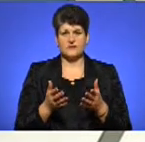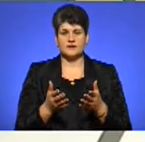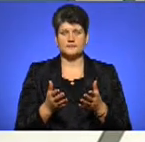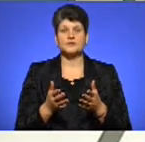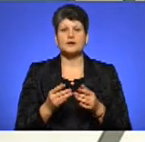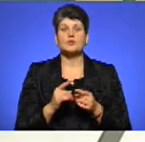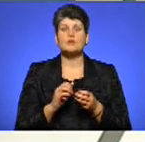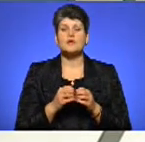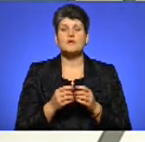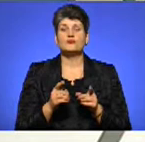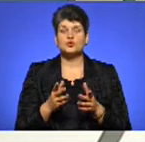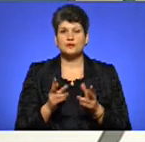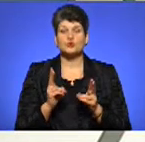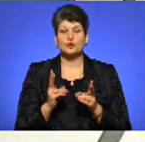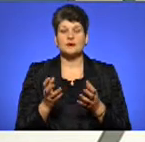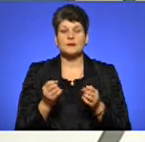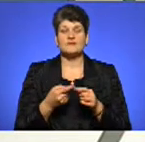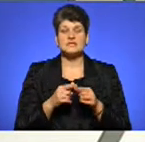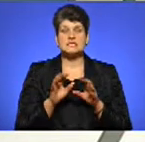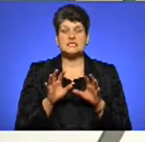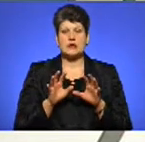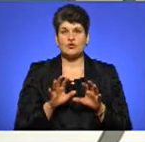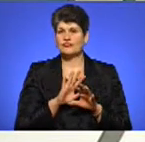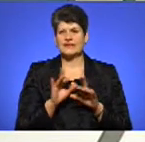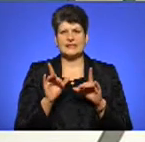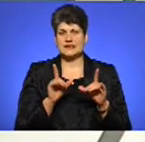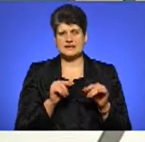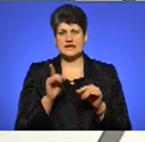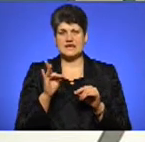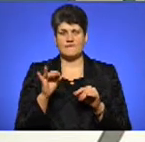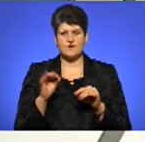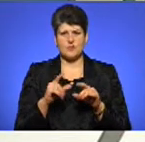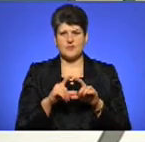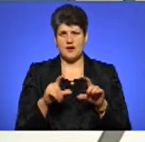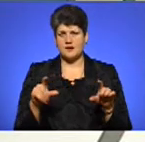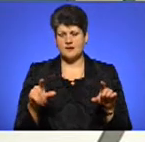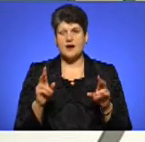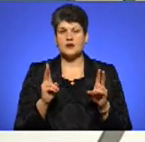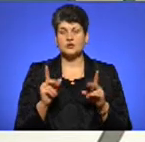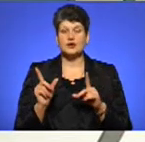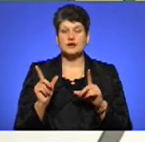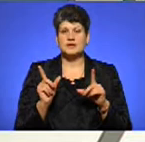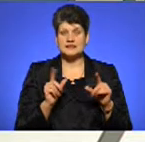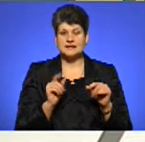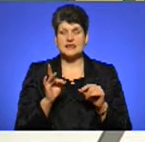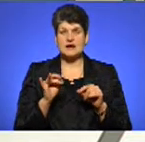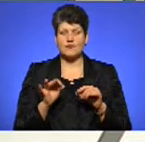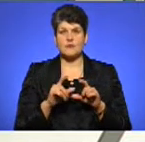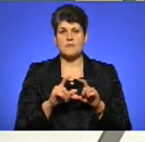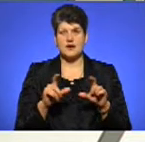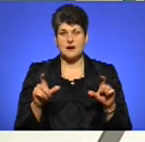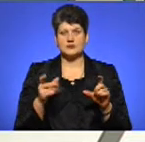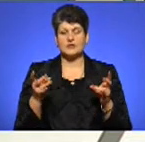Проблема в чому? Тому що ті, хто приймав ці закони, вони не їздять на євробляхах. А ті, хто їздить на євробляхах, то треба розуміти,